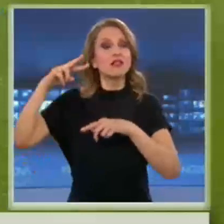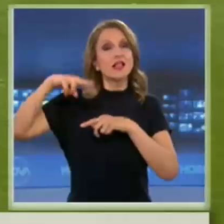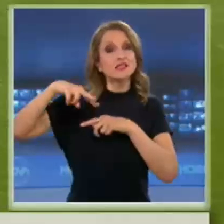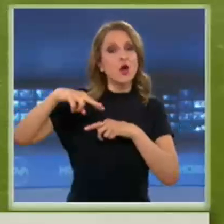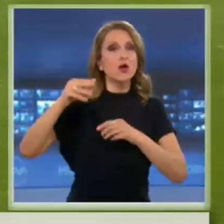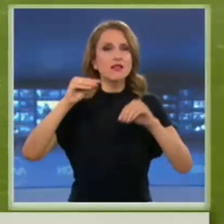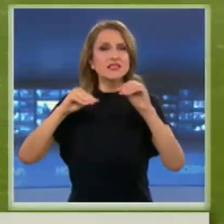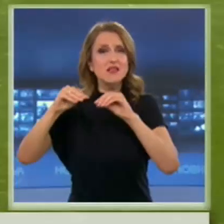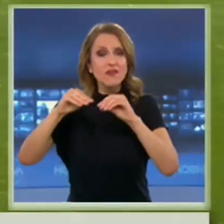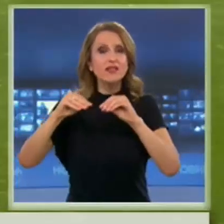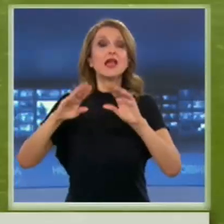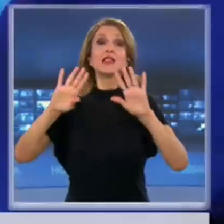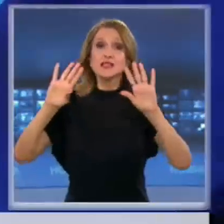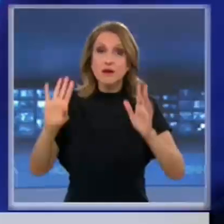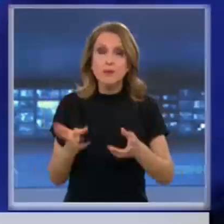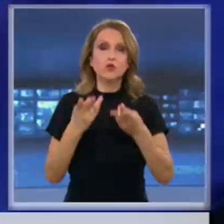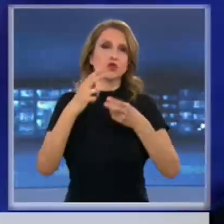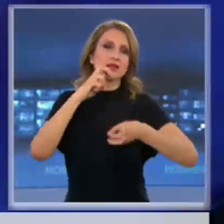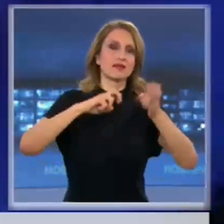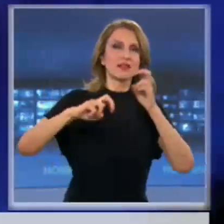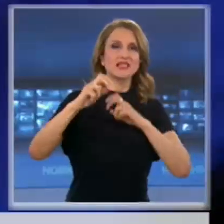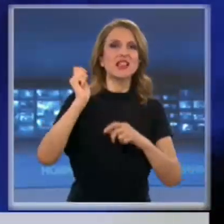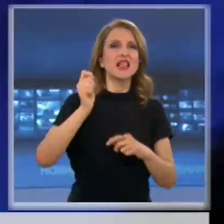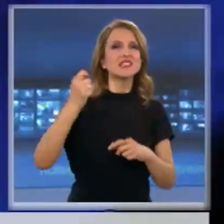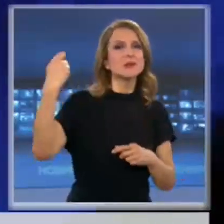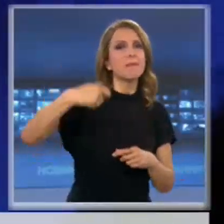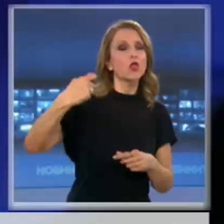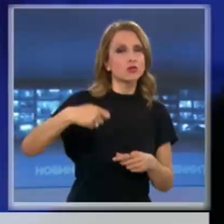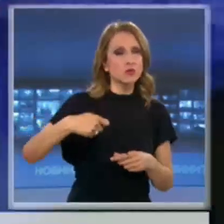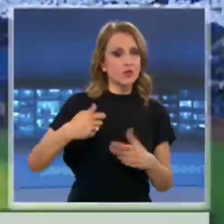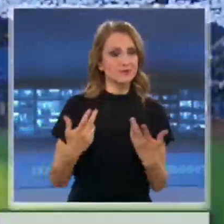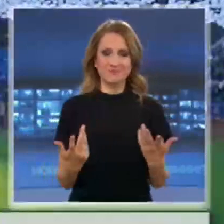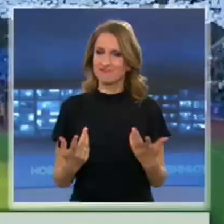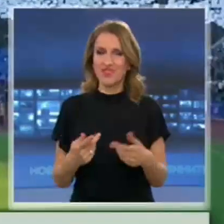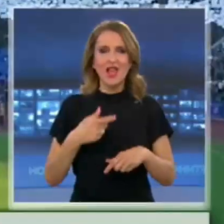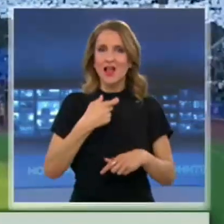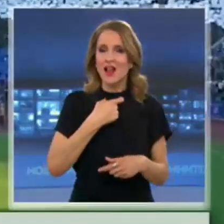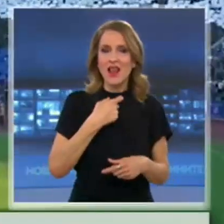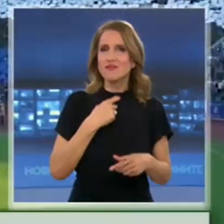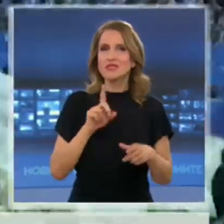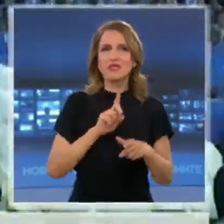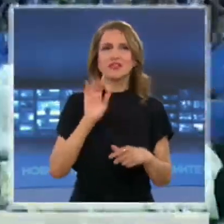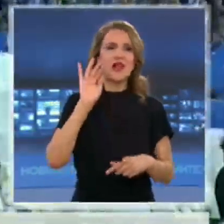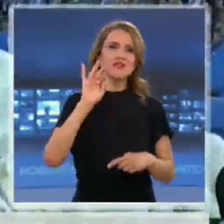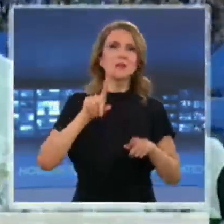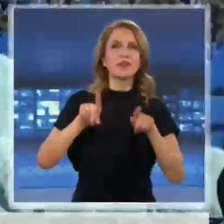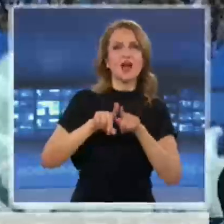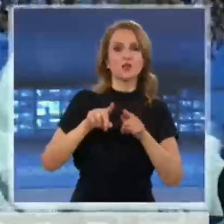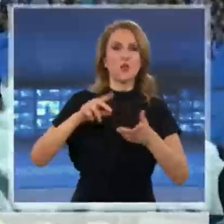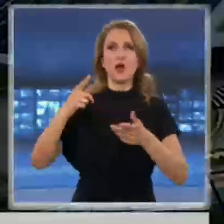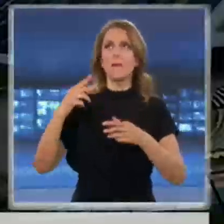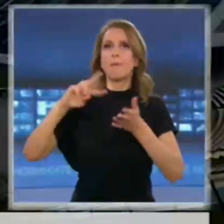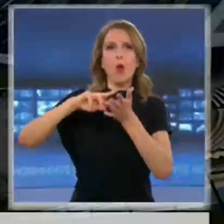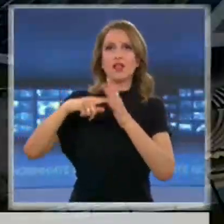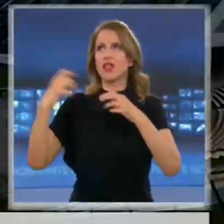започнат да търсят спонсори. Според Хиндилян, Левски не трябва да се превръща в инструмент за политически или економически битки. Именно